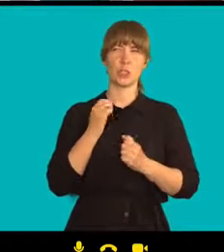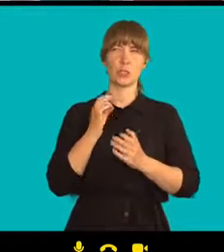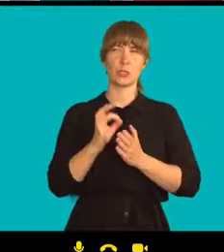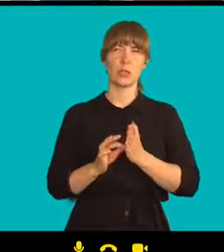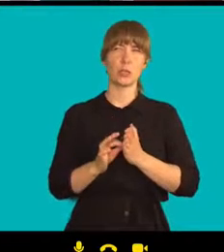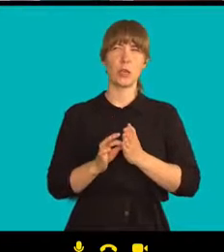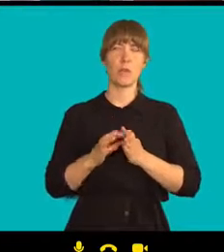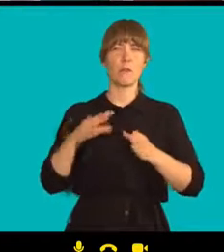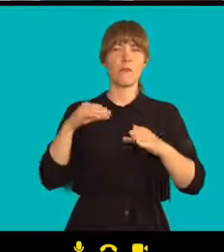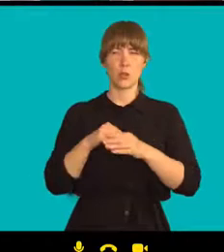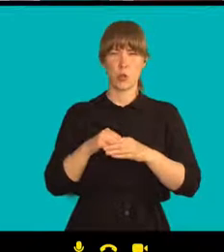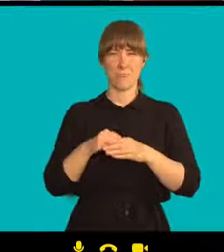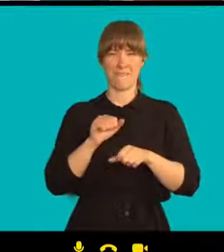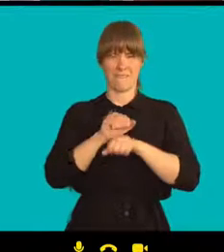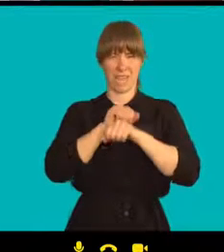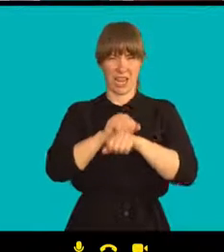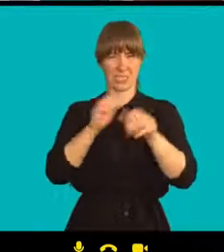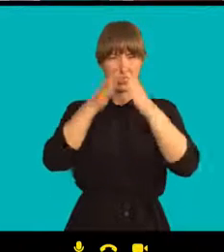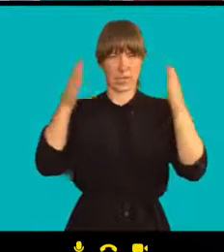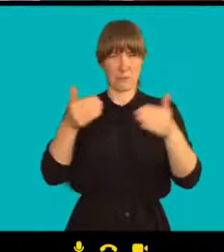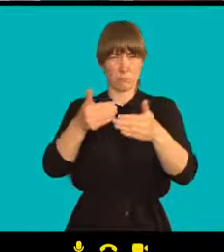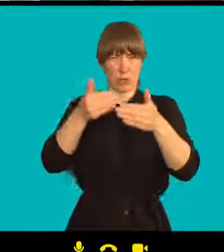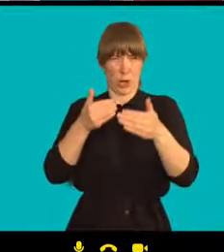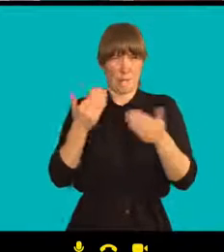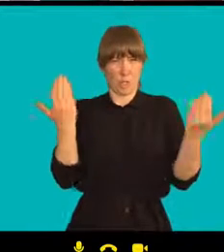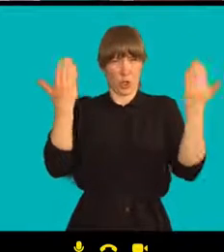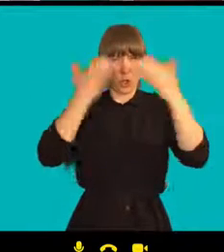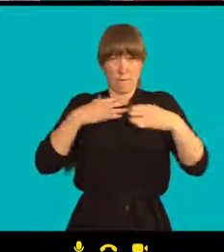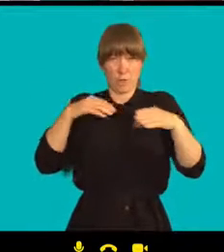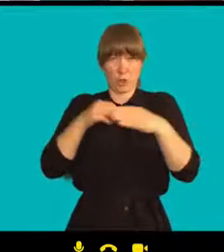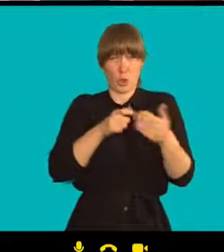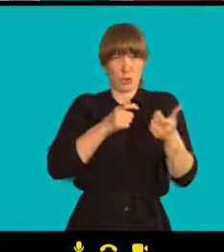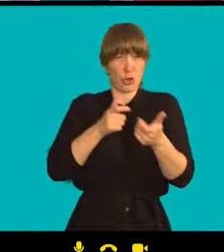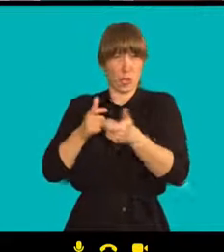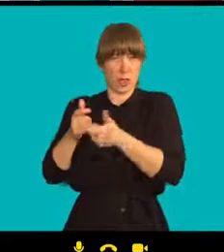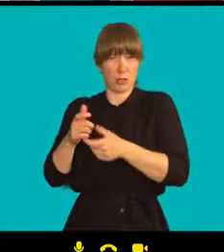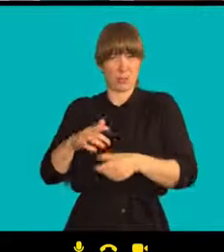když se střílelo u věznice, bylo to v noci, bylo to uprostřed noci.